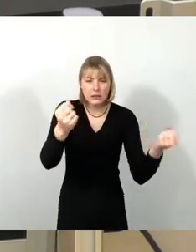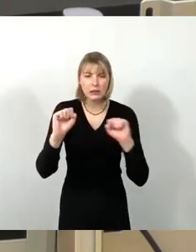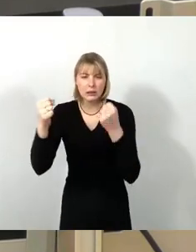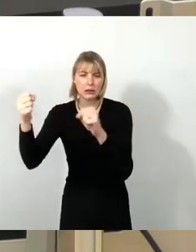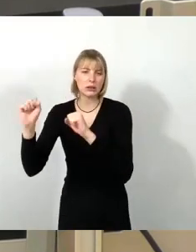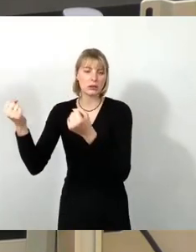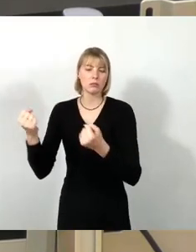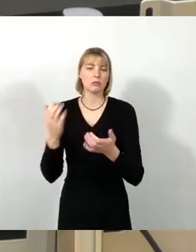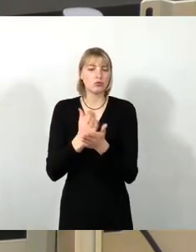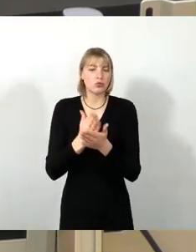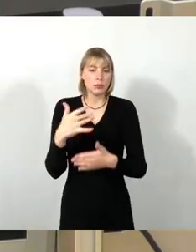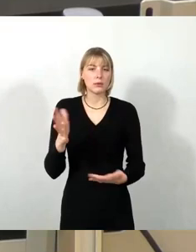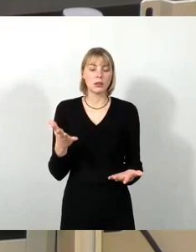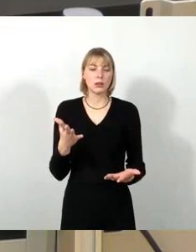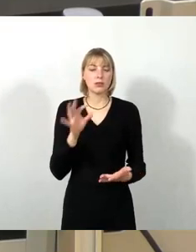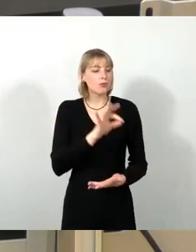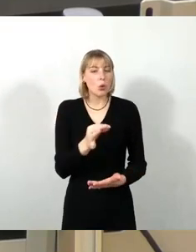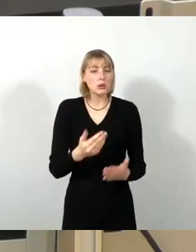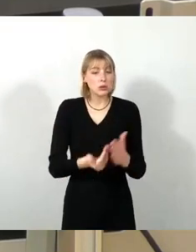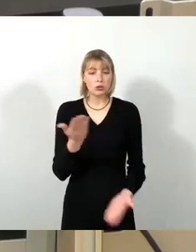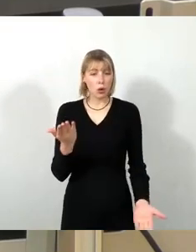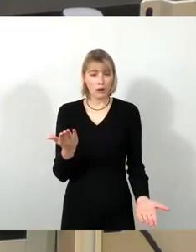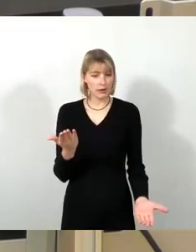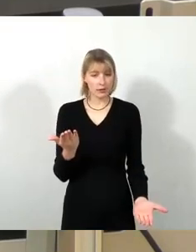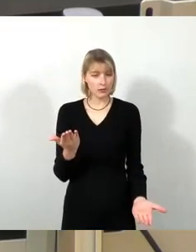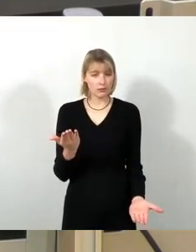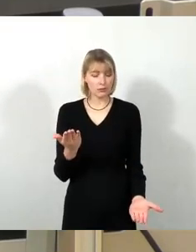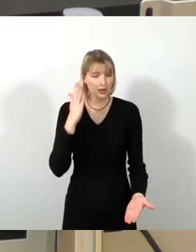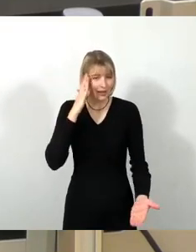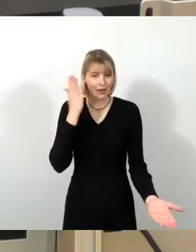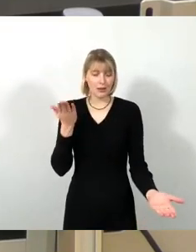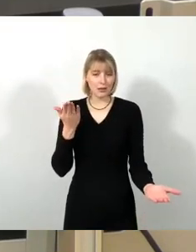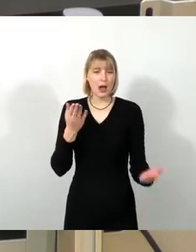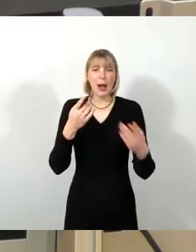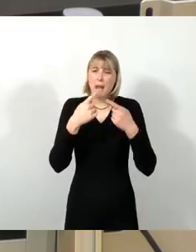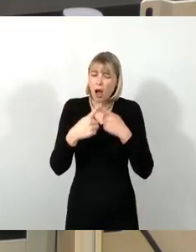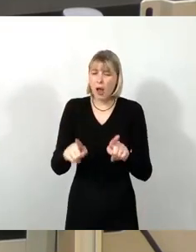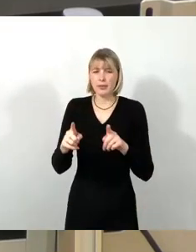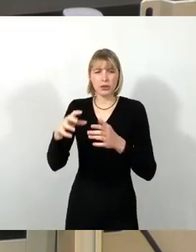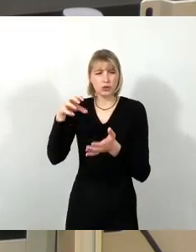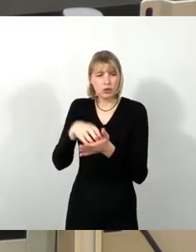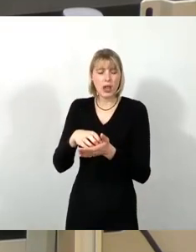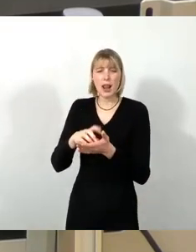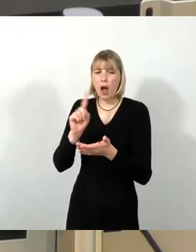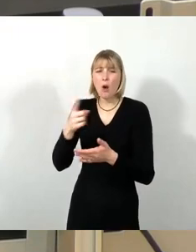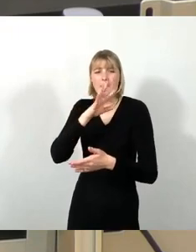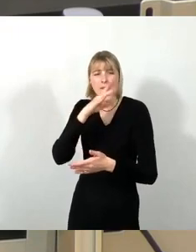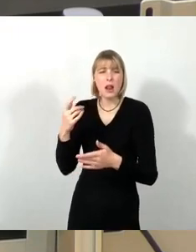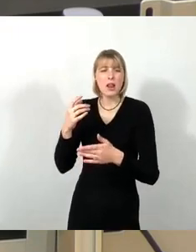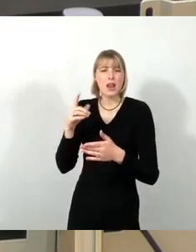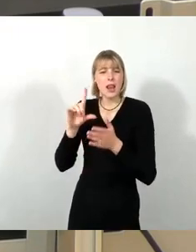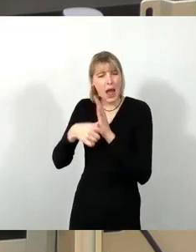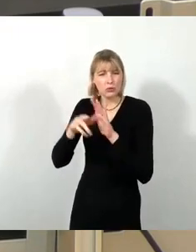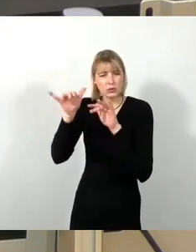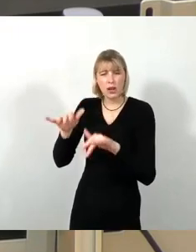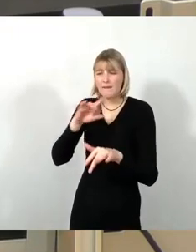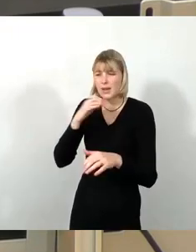überhaupt kein Neuland ist. Sie sind natürlich an einer ganz anderen Stelle und leisten auch hervorragende Arbeit. Da will